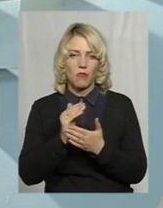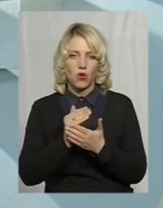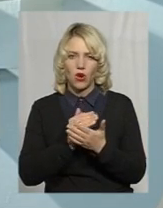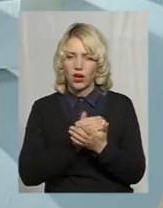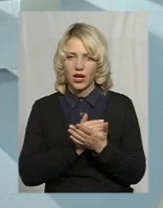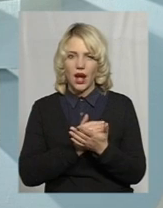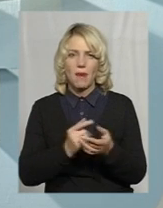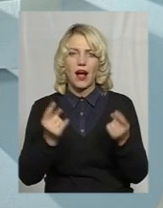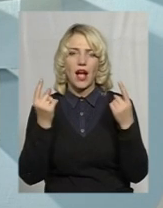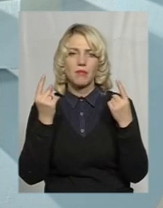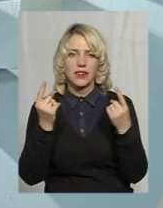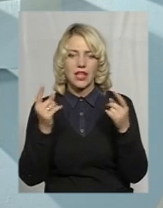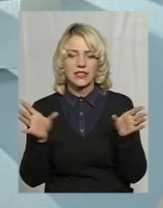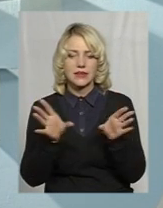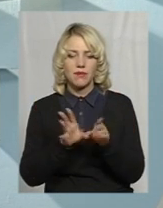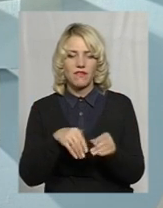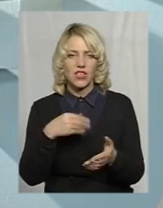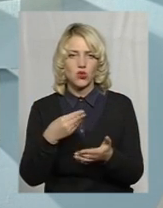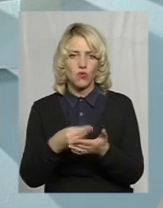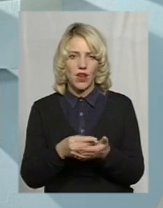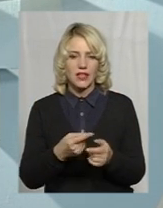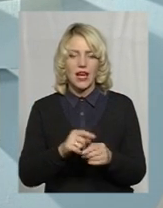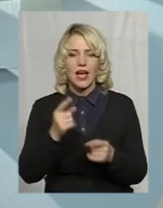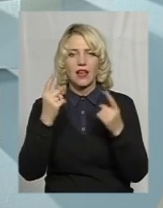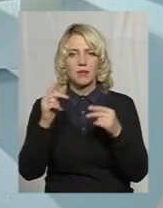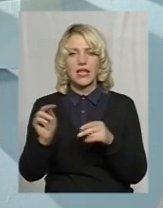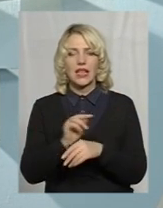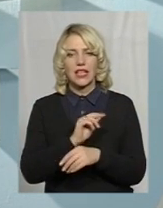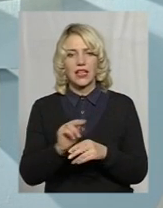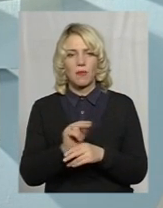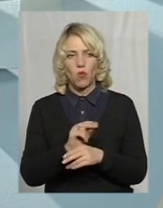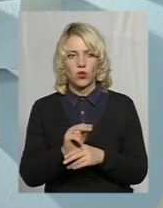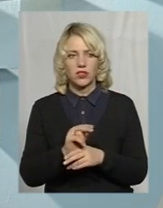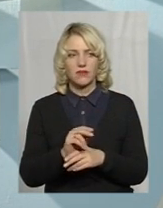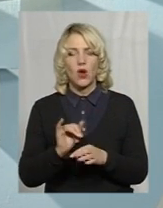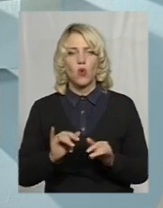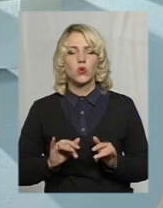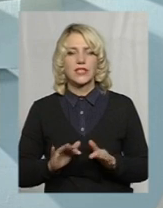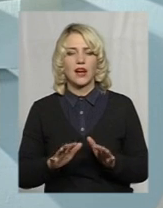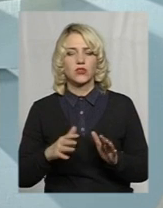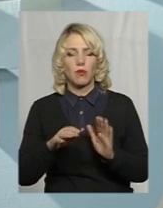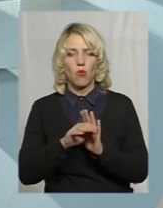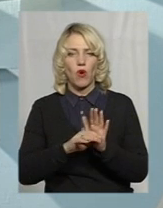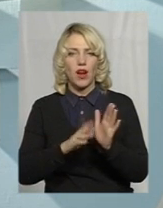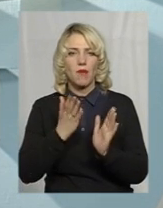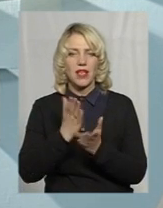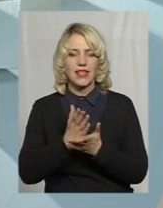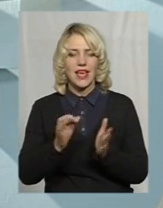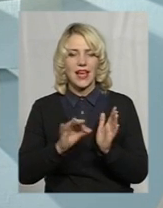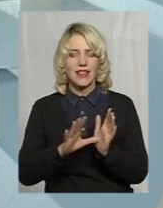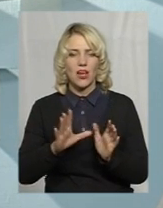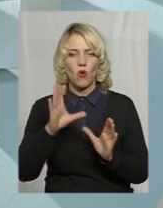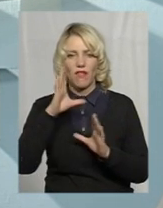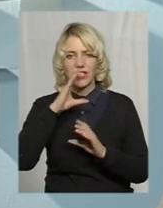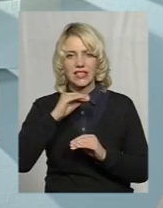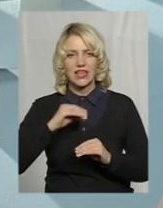співфінансування капітальних ремонтів. У заходах програми є енергоефективні